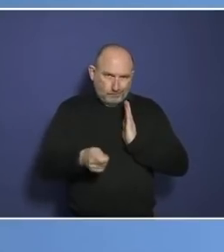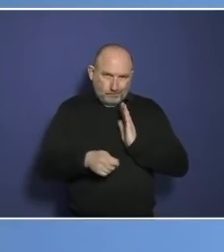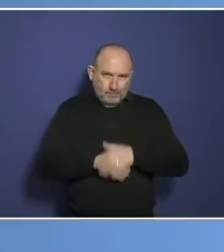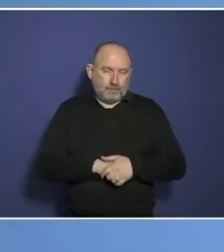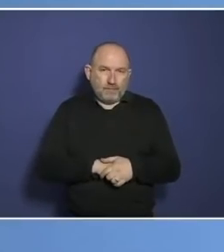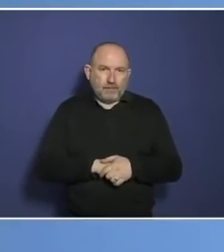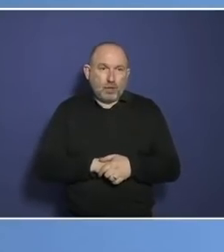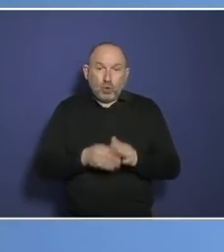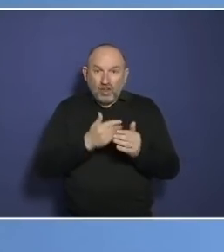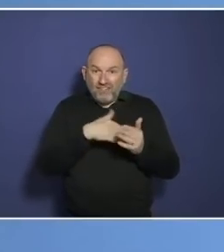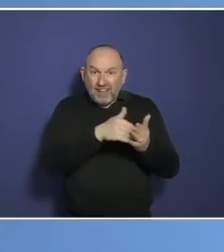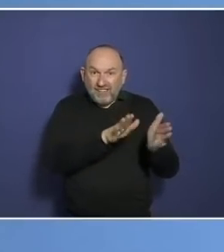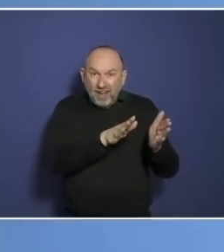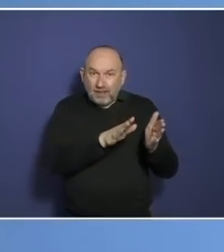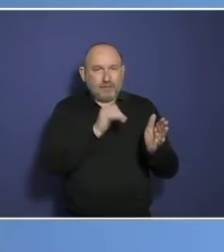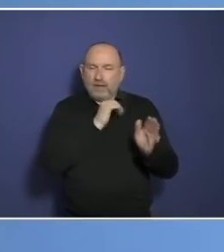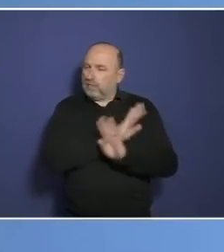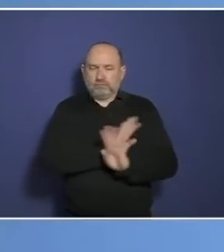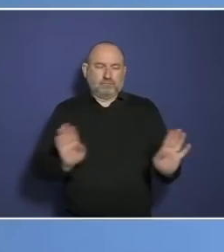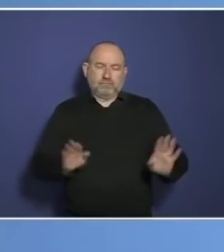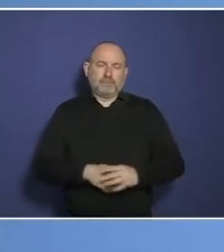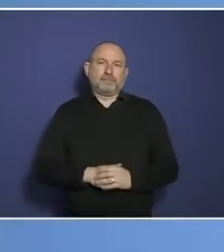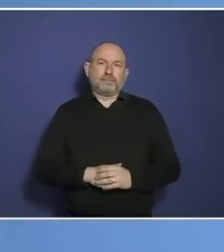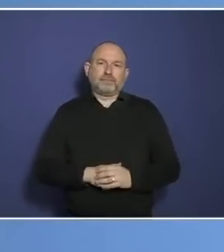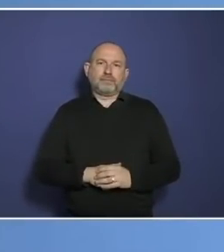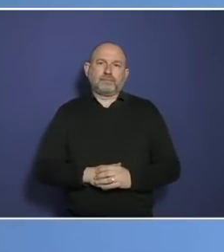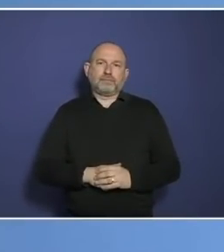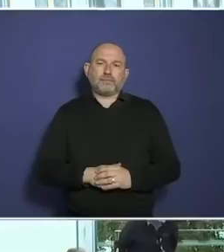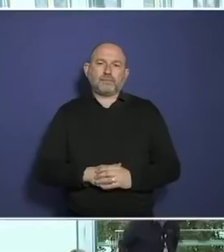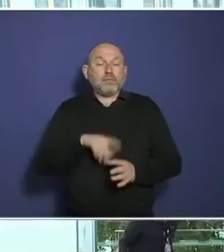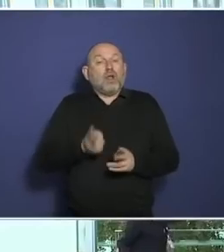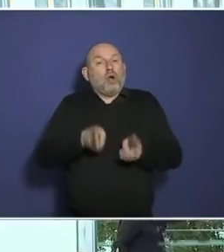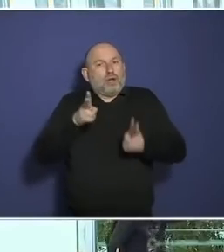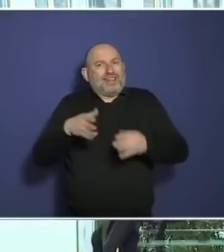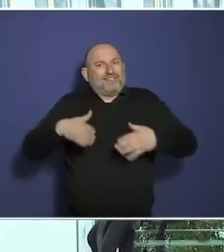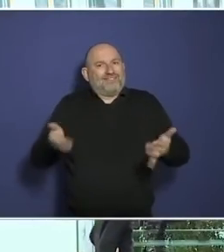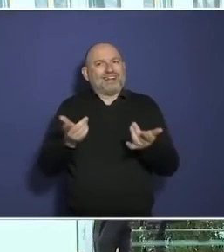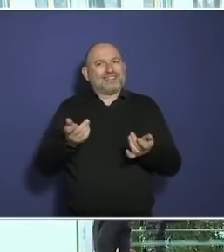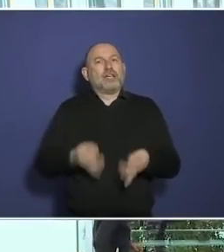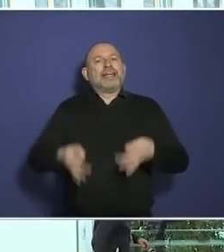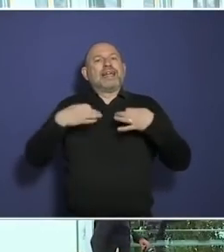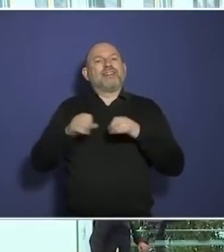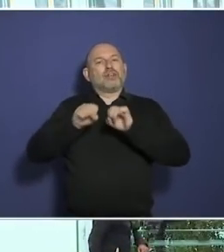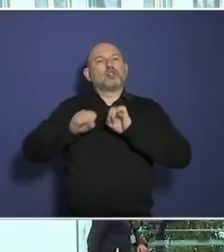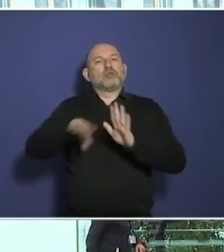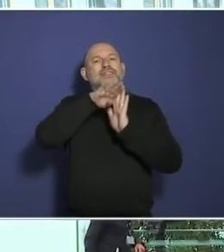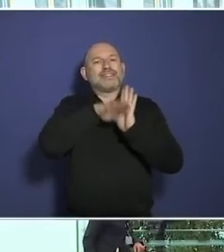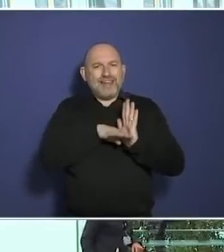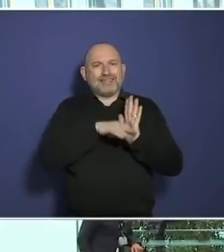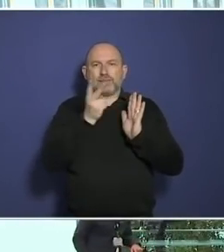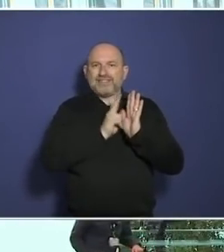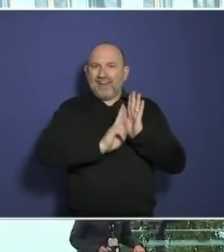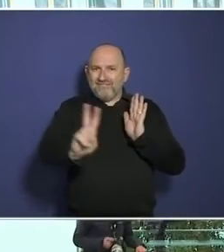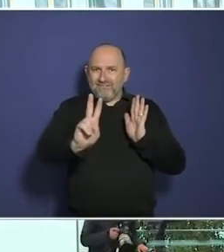180 Grad gewendet und Sie erklären nicht, warum es zu dieser 180 Grad Wende gab. Ich bin gespannt, ob Sie da gefragt werden von den